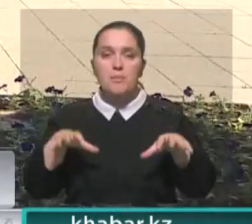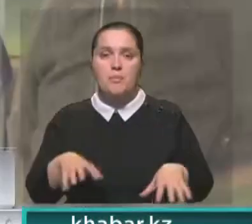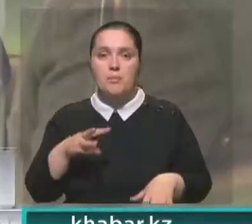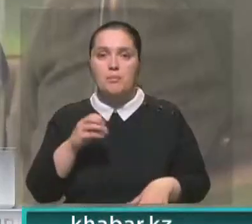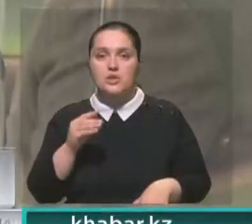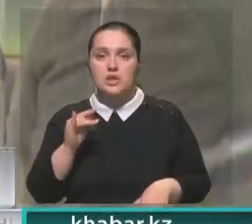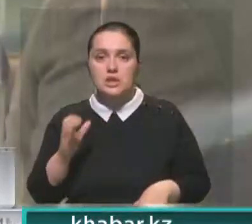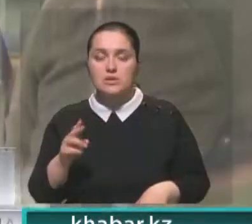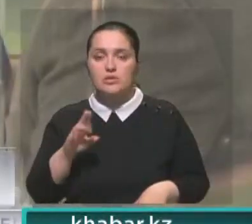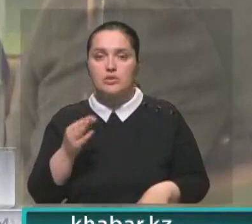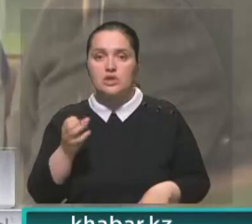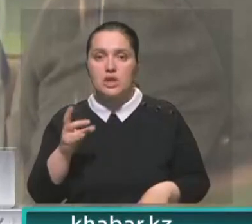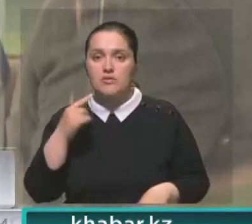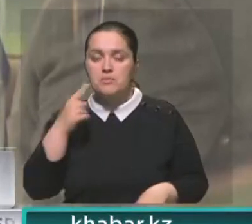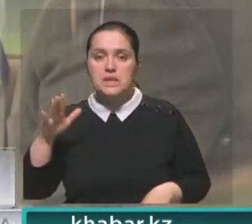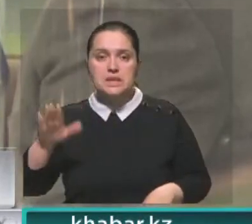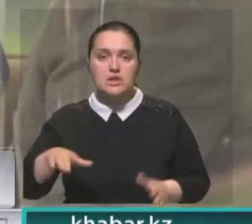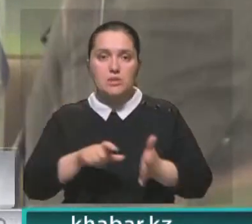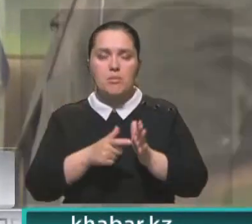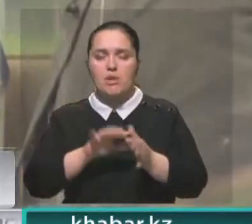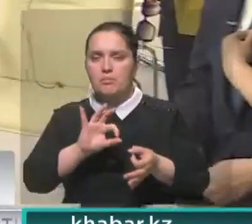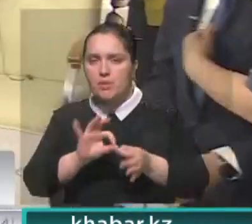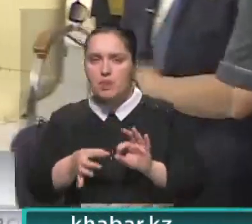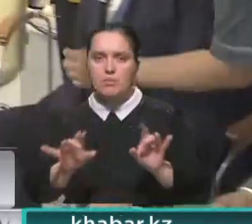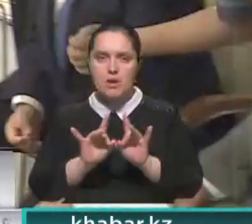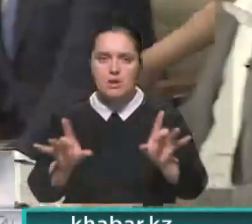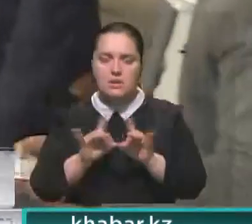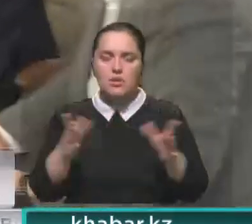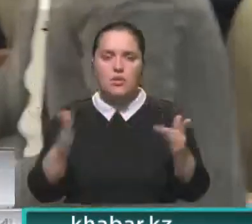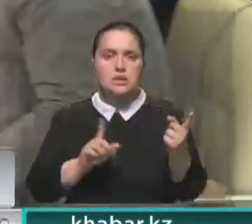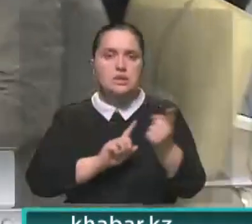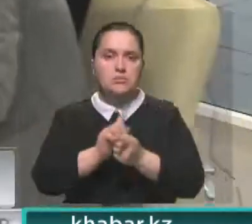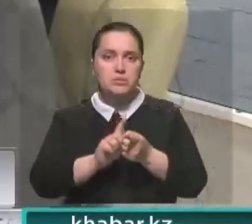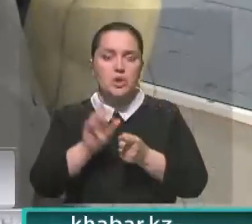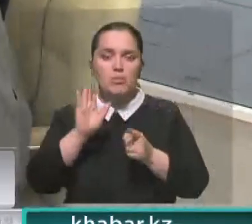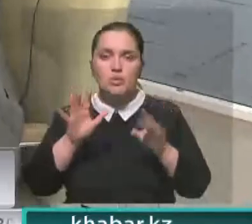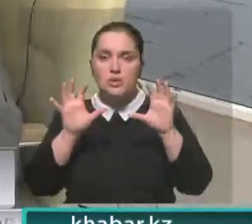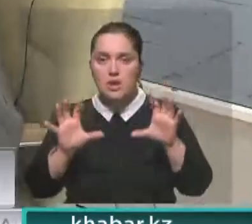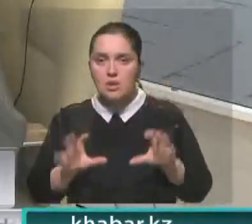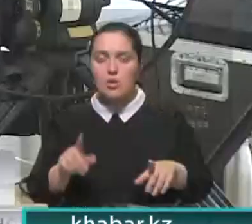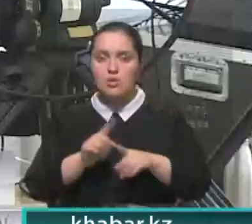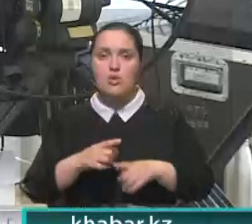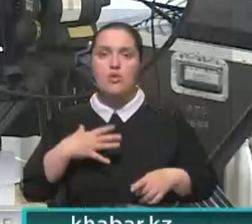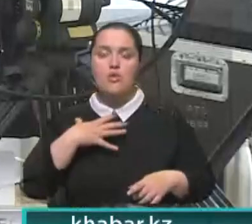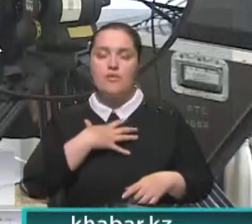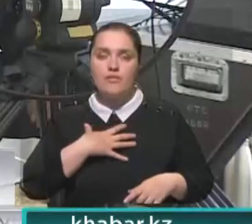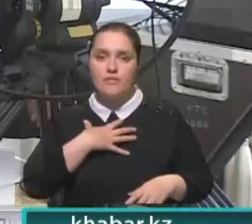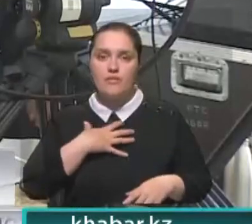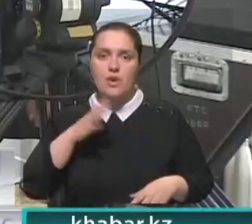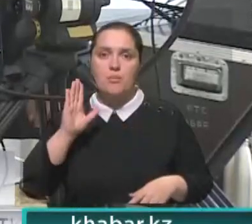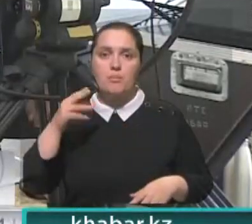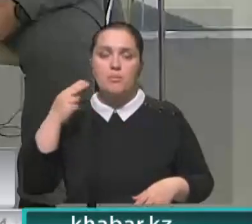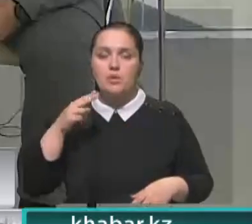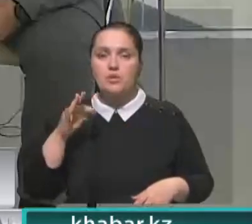Ерлан Кошанов. Спикер Нижней Палаты подробно рассказал о сути предлагаемых конституционных поправок, а также отметил значимость инициатив президента